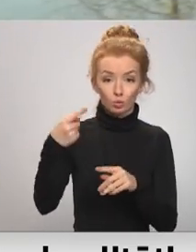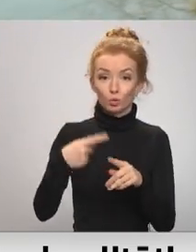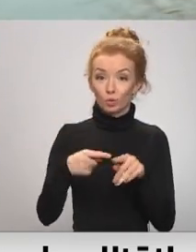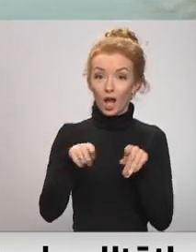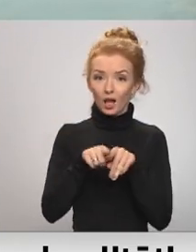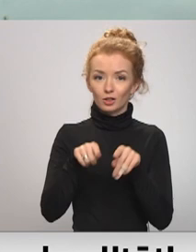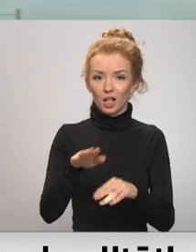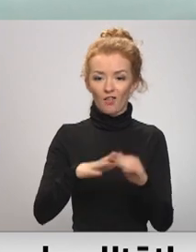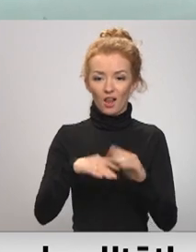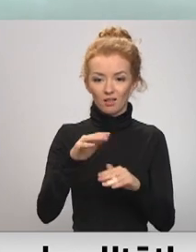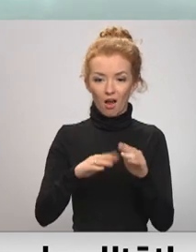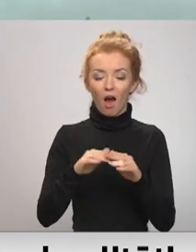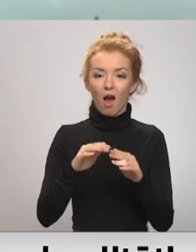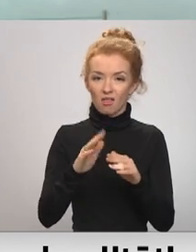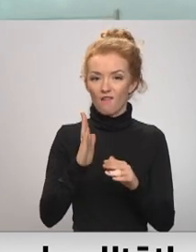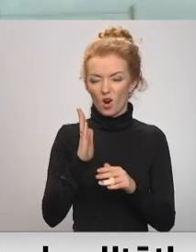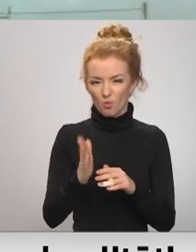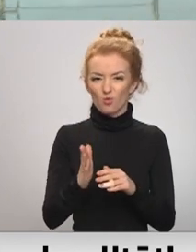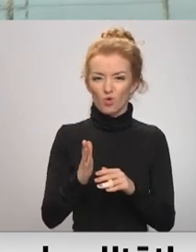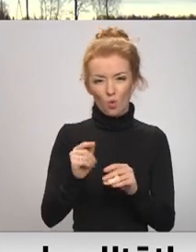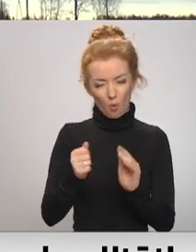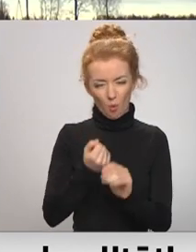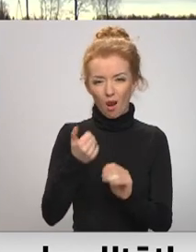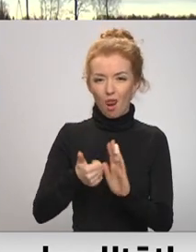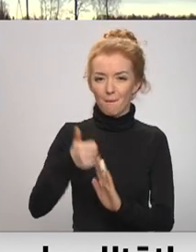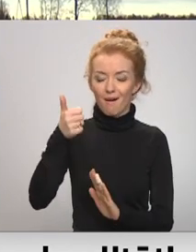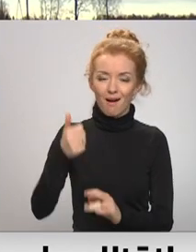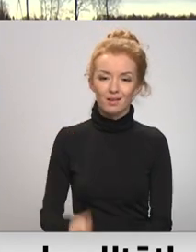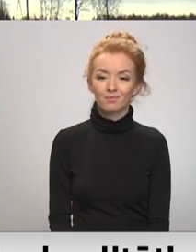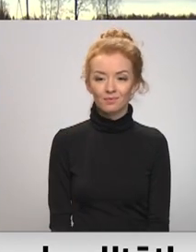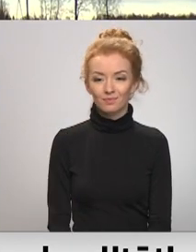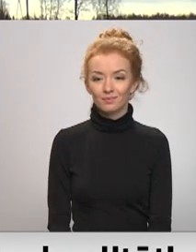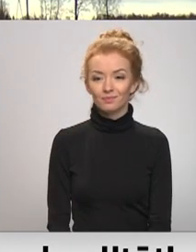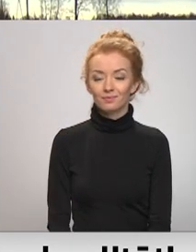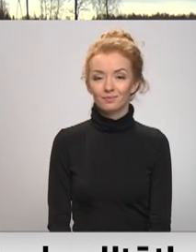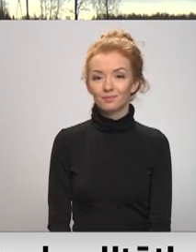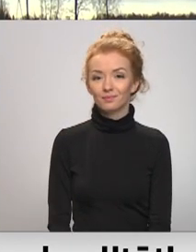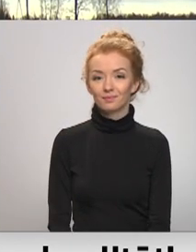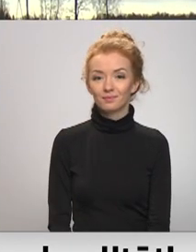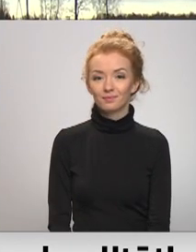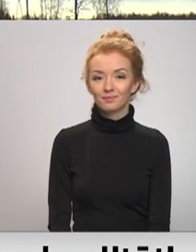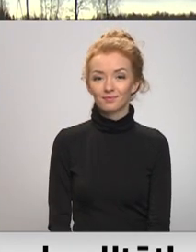šeit kvalitāti varētu vēlēties krietni labāku. Sandra Lietāni, Andris Pāns, RET TV